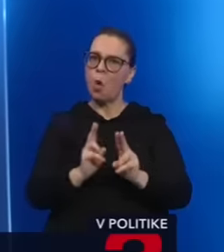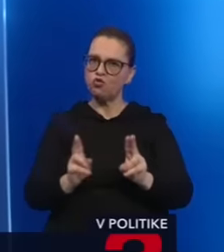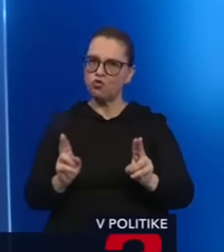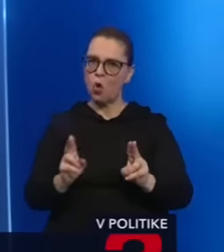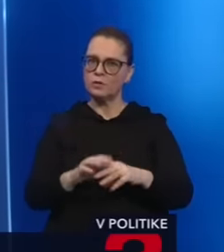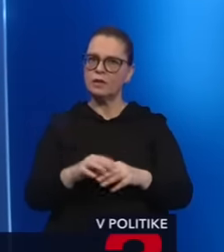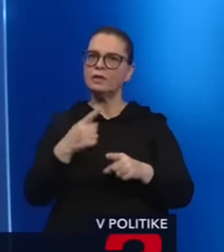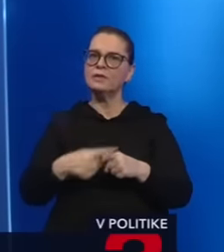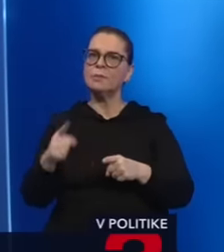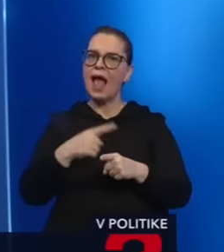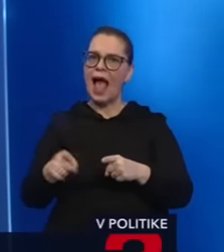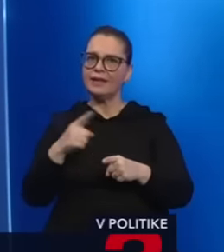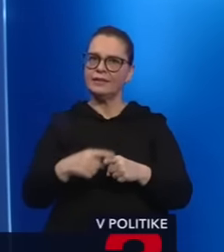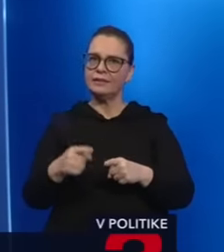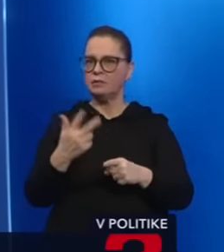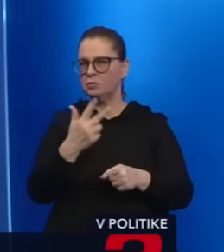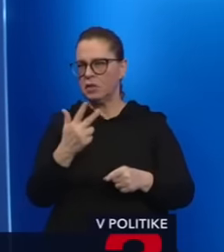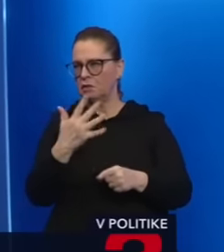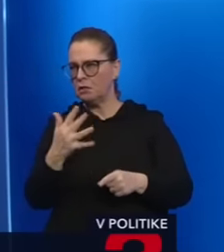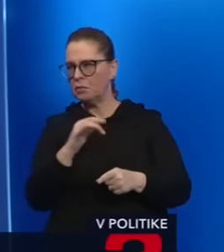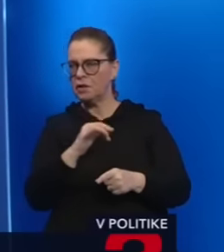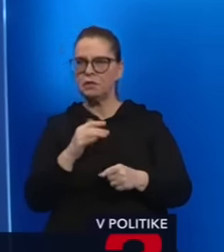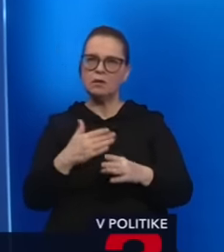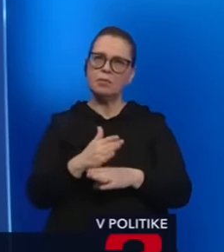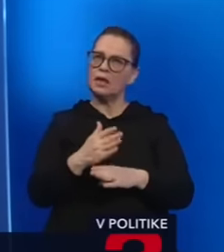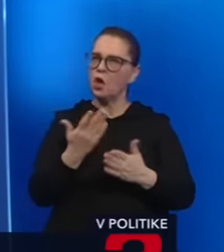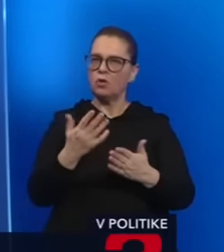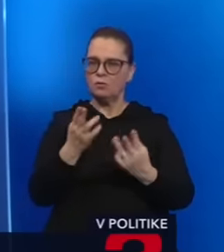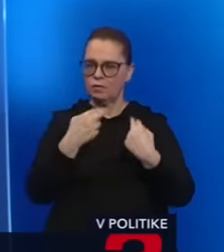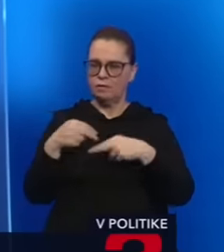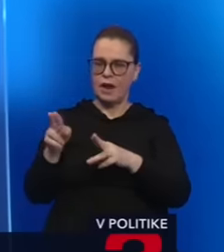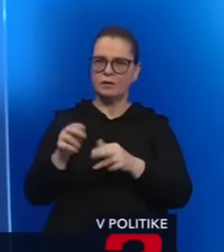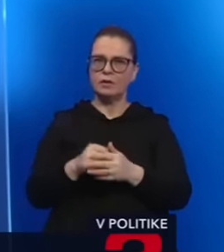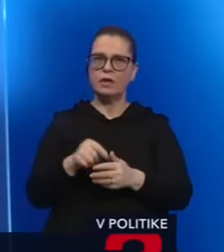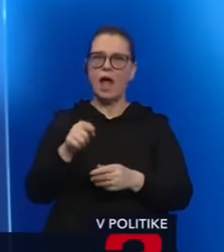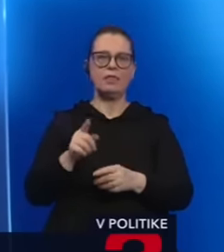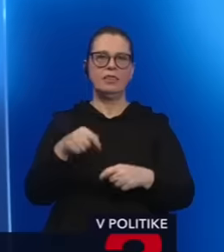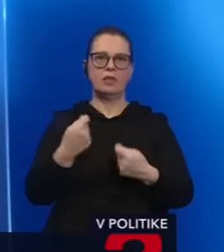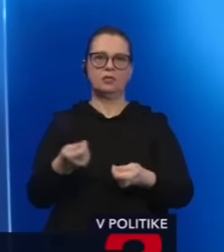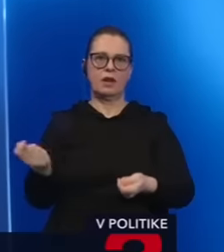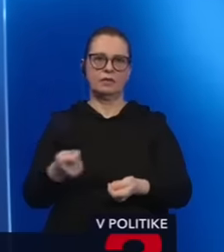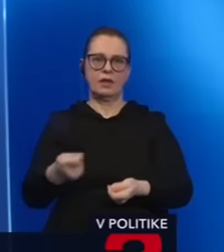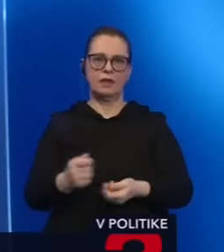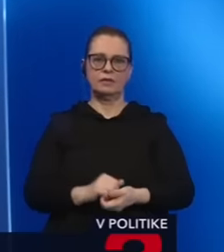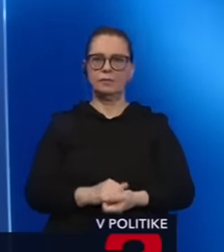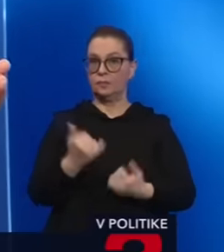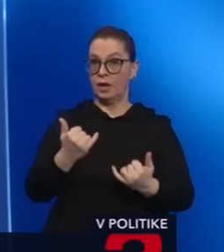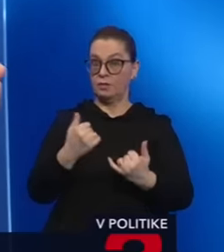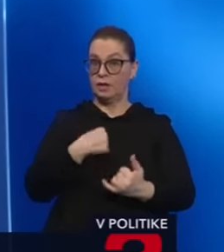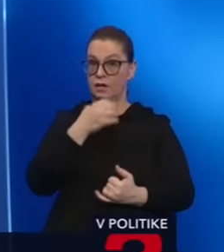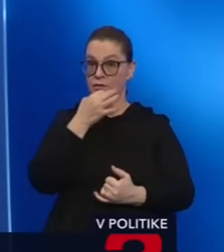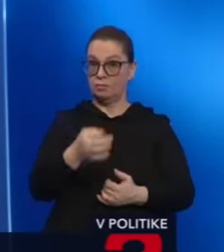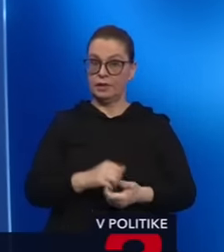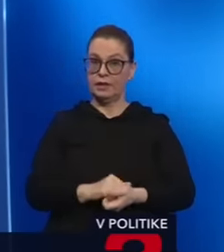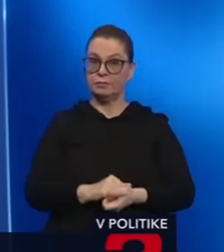možnosť, splatiť, dostal tuším 35, 5, či koľko miliónov mal splatiť naspäť a tak sa vyhnú trestu. A teraz ja sa pýtam, keď vám